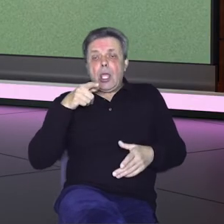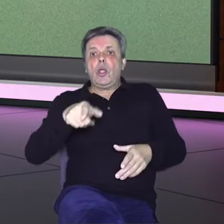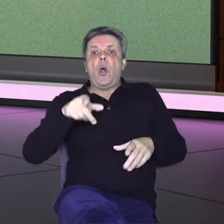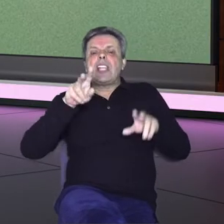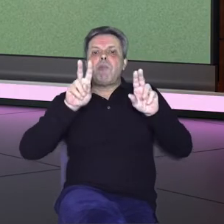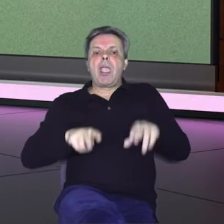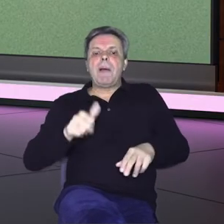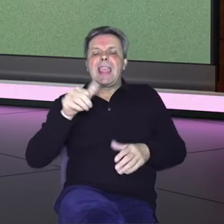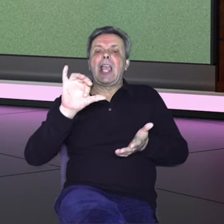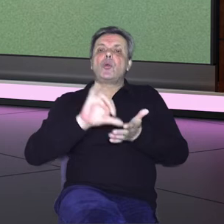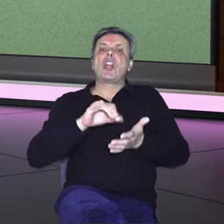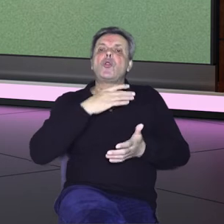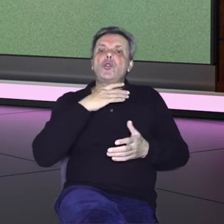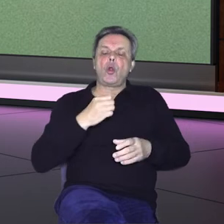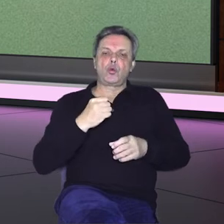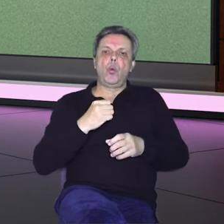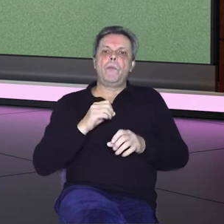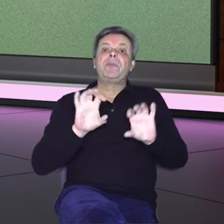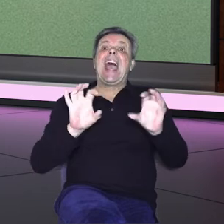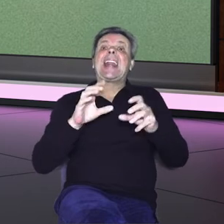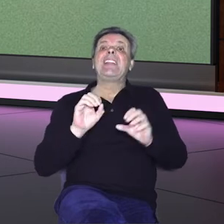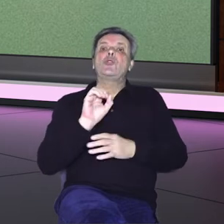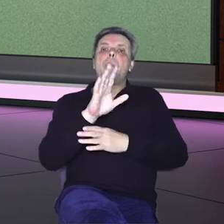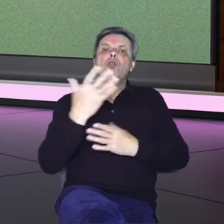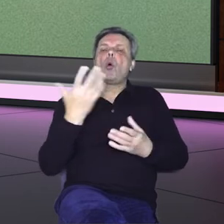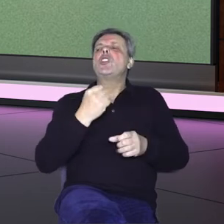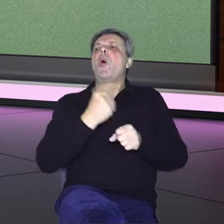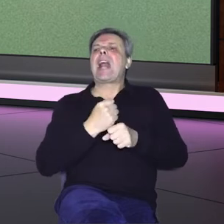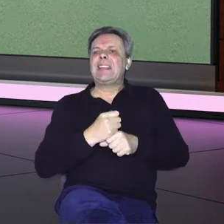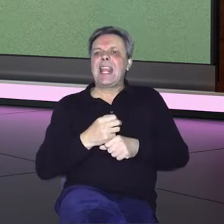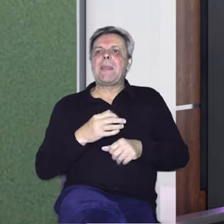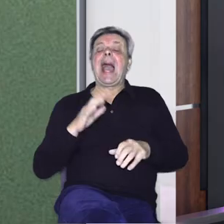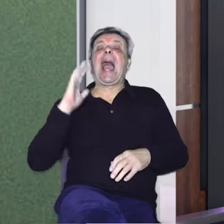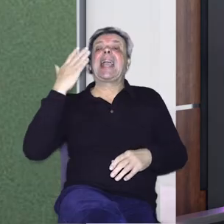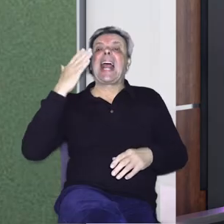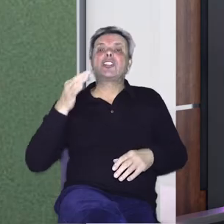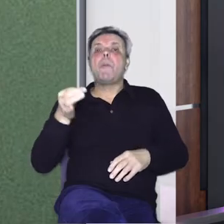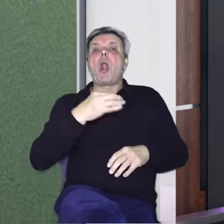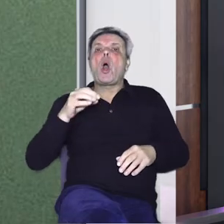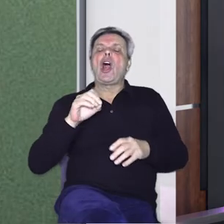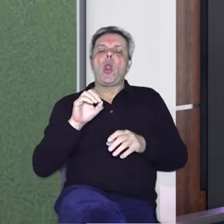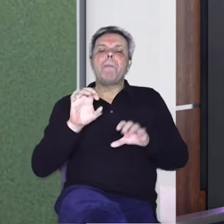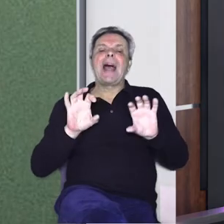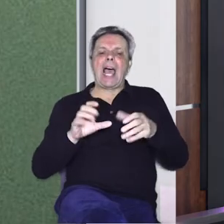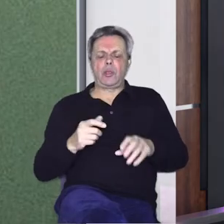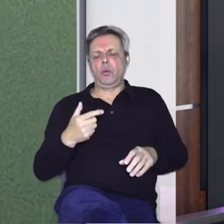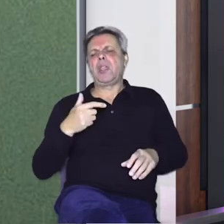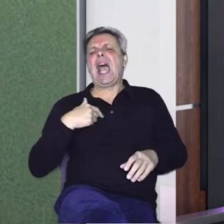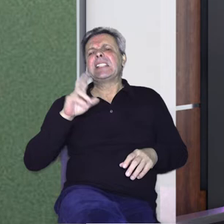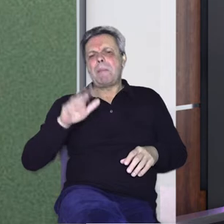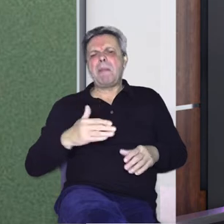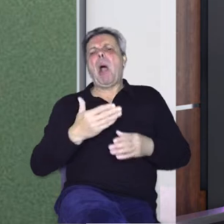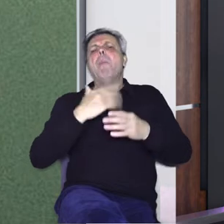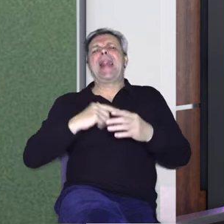imali tu jednu srednjoj školsku radijsku emisiju koju smo radili na gradskom lokalnom radiju. S obzirom da sam već imao i